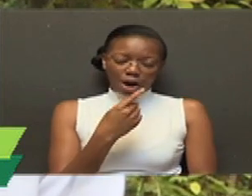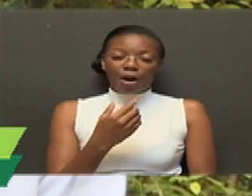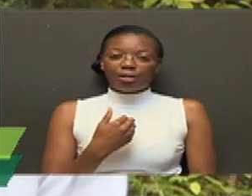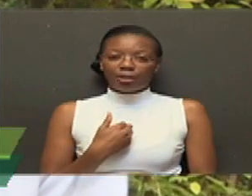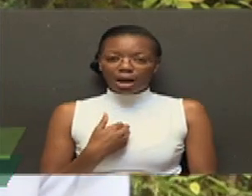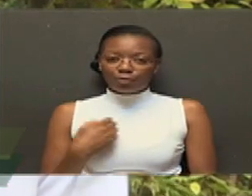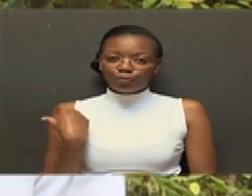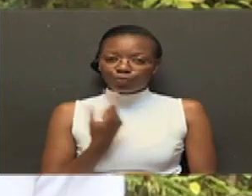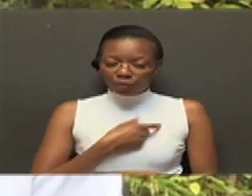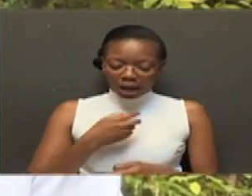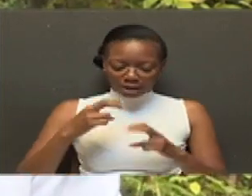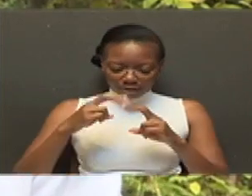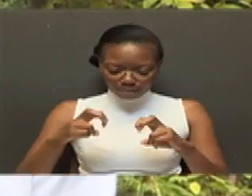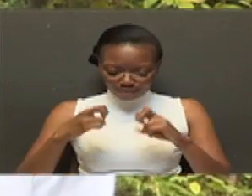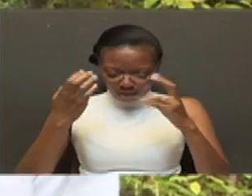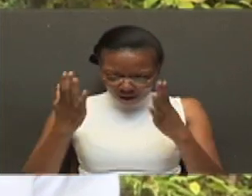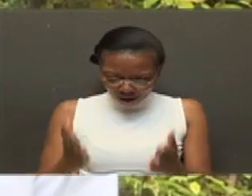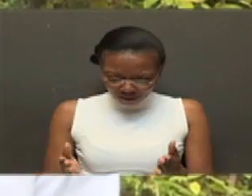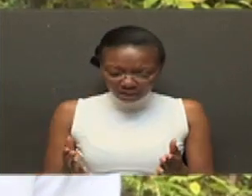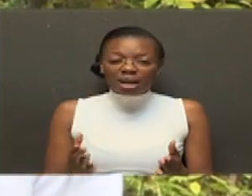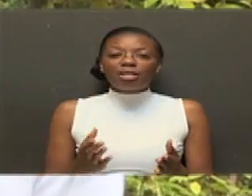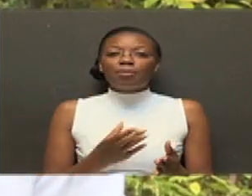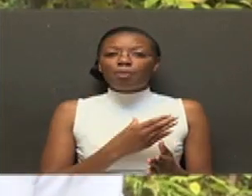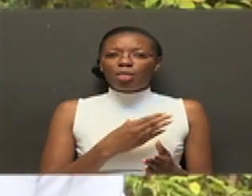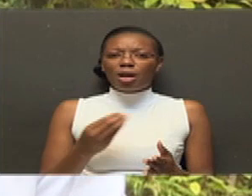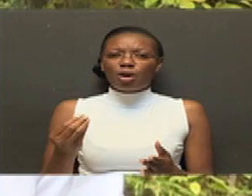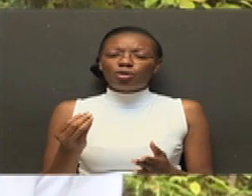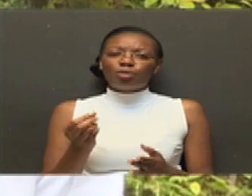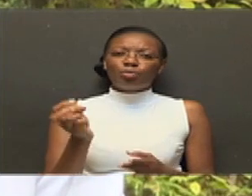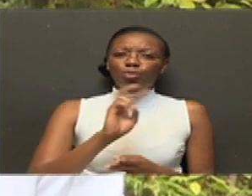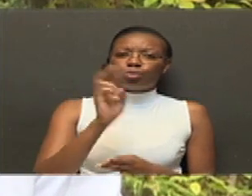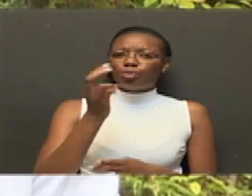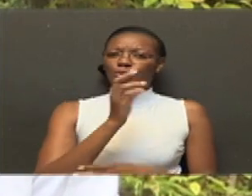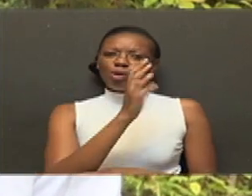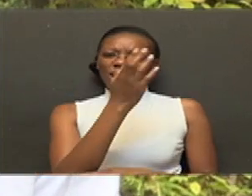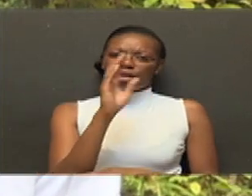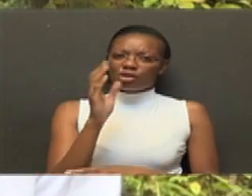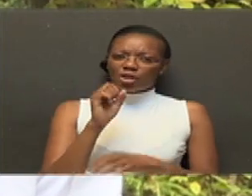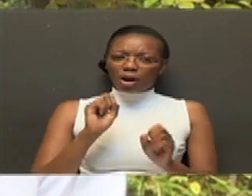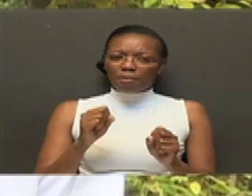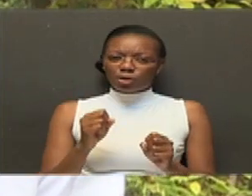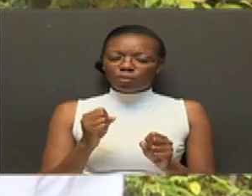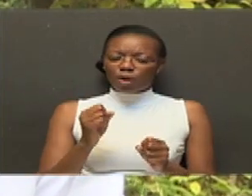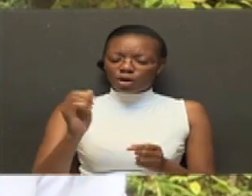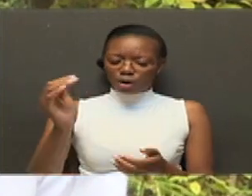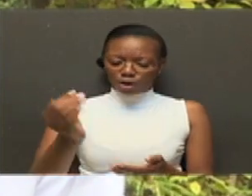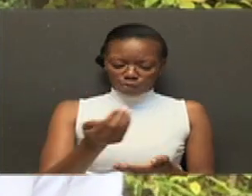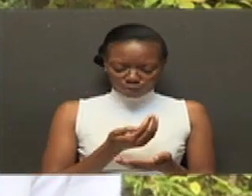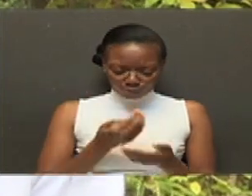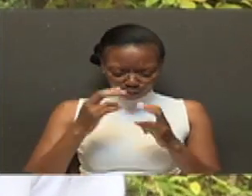wanasayansi, tunatavuta jia, zingine abazo tunawaza tumia. Sana zana tukiangalia ile mimea tukonayo hapa kwetu, Kenya.